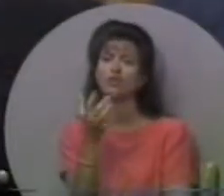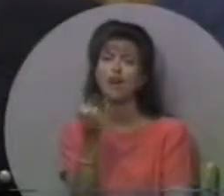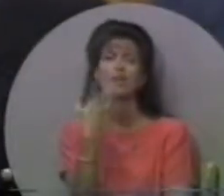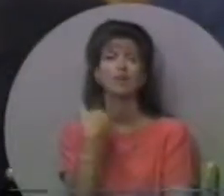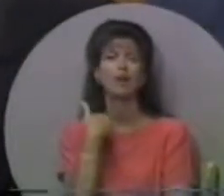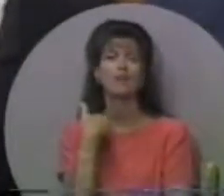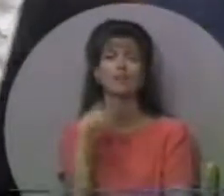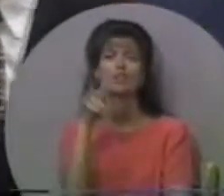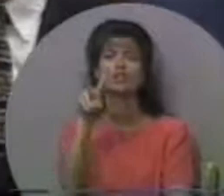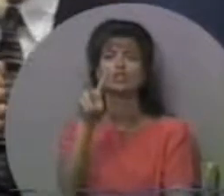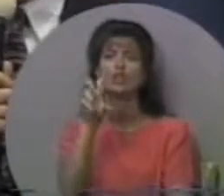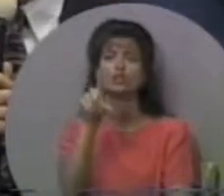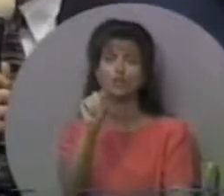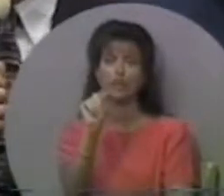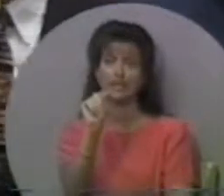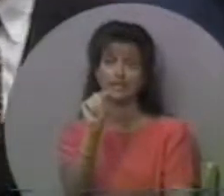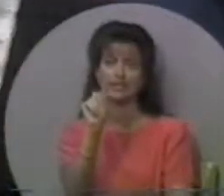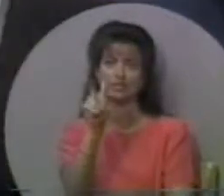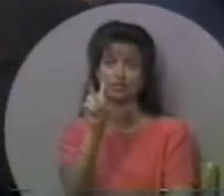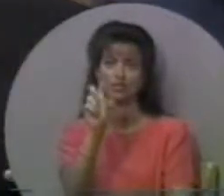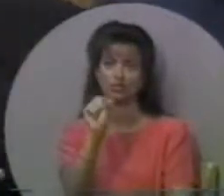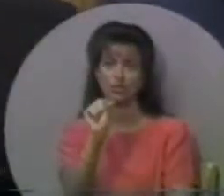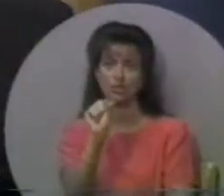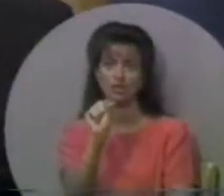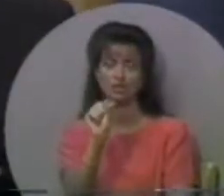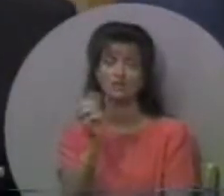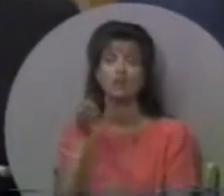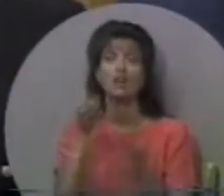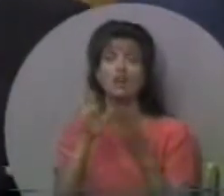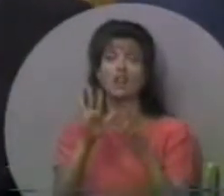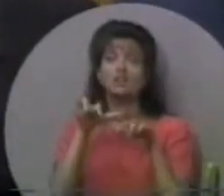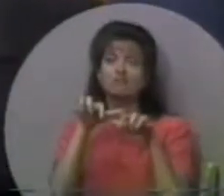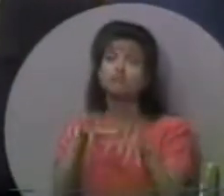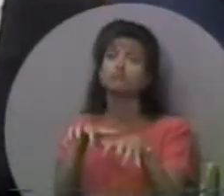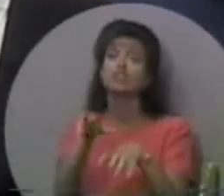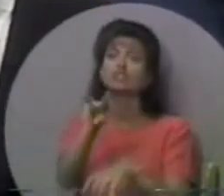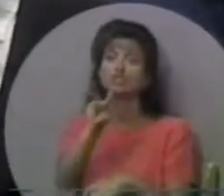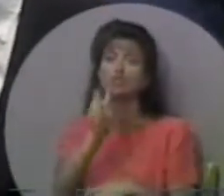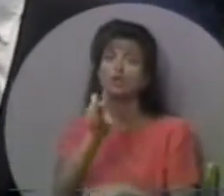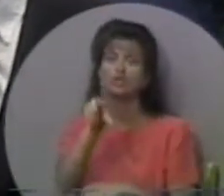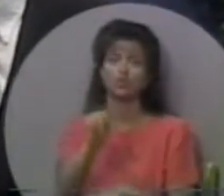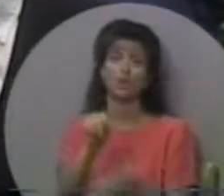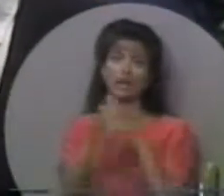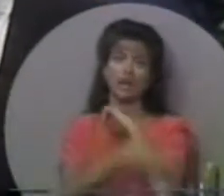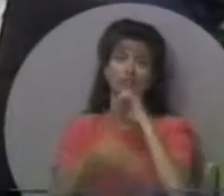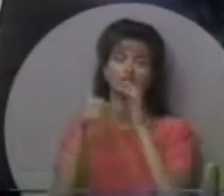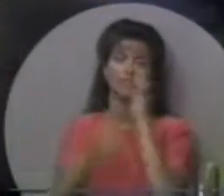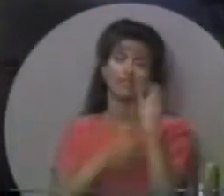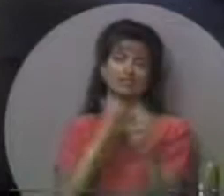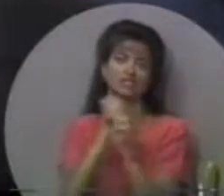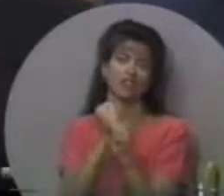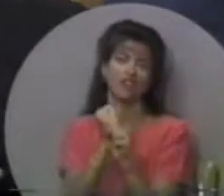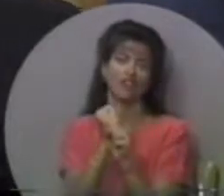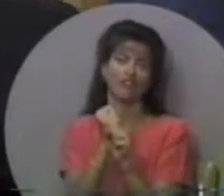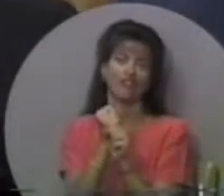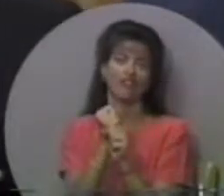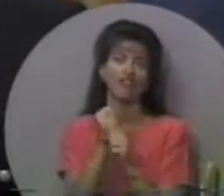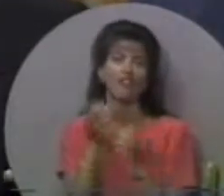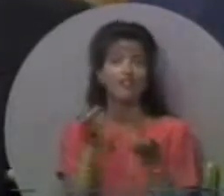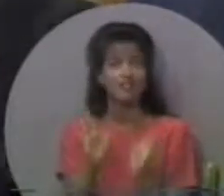в нас є країн? 220 країн. Давайте наповним 220 країн.